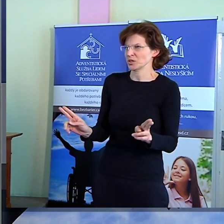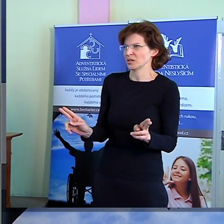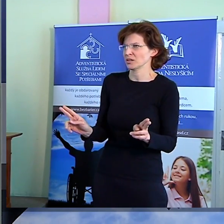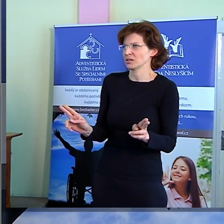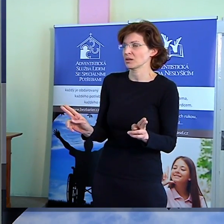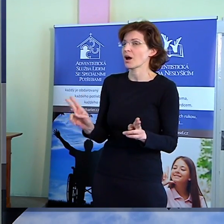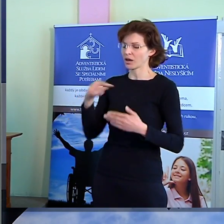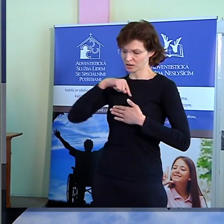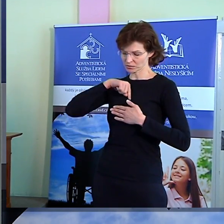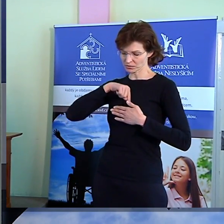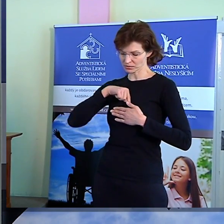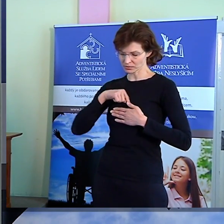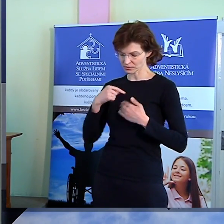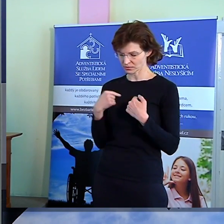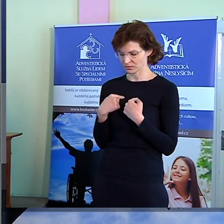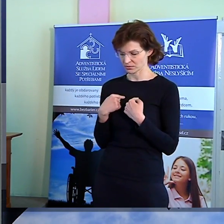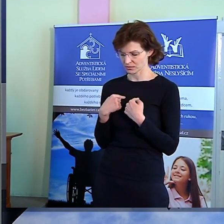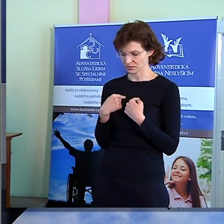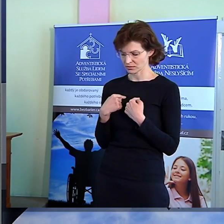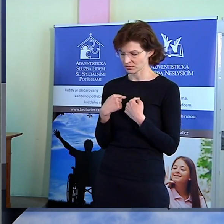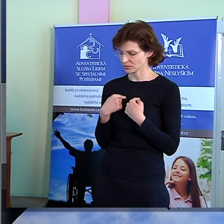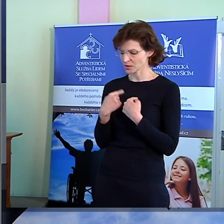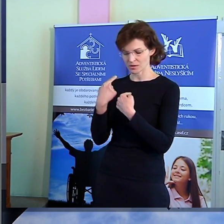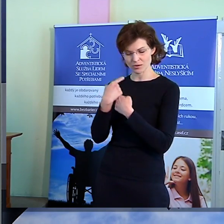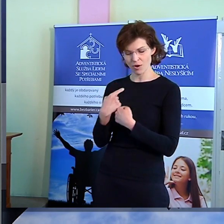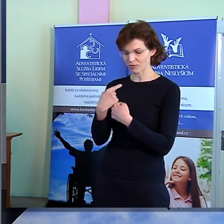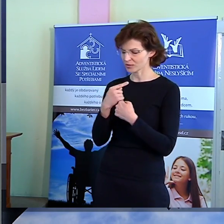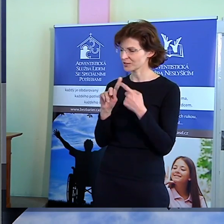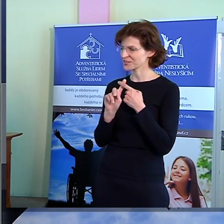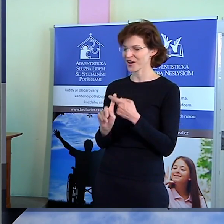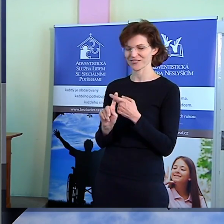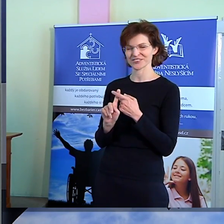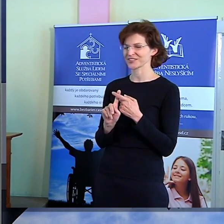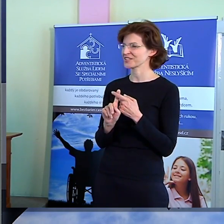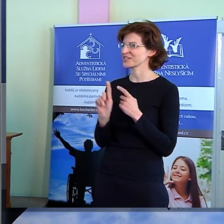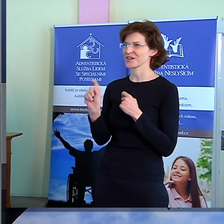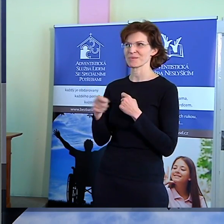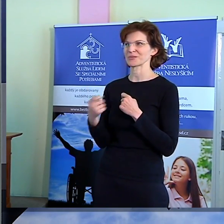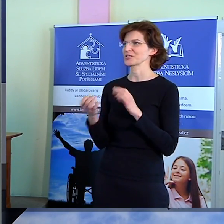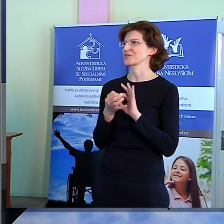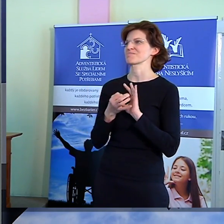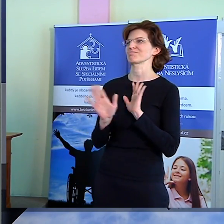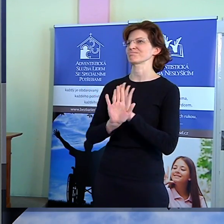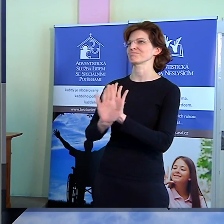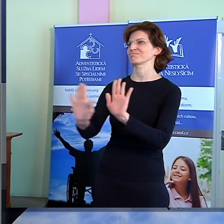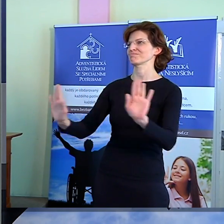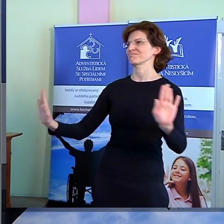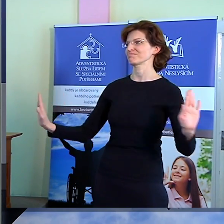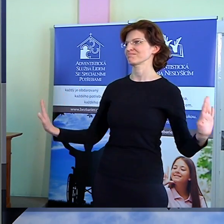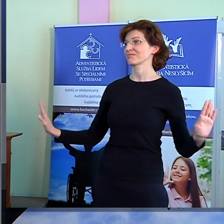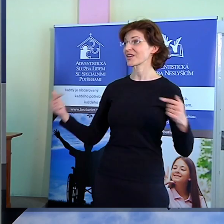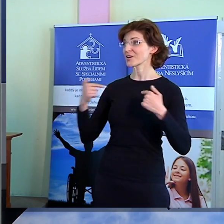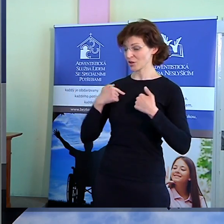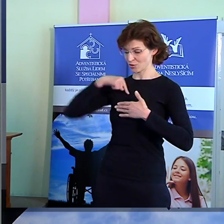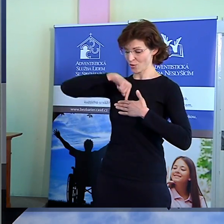Naše vnitřní postoje nemusí být závislé na mějších podmínkách. To, jak věci